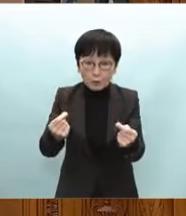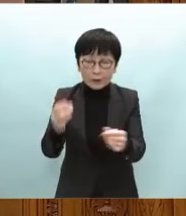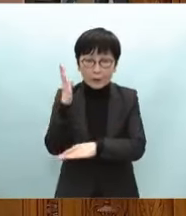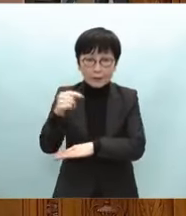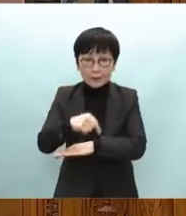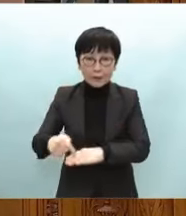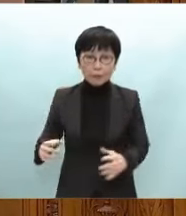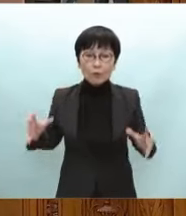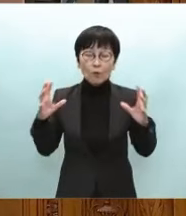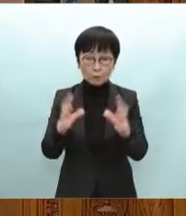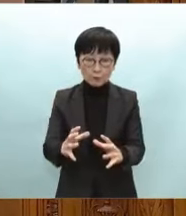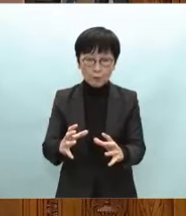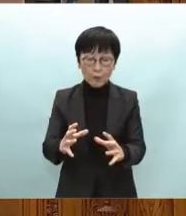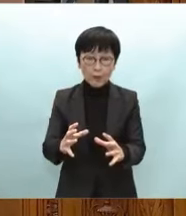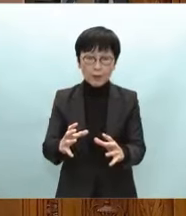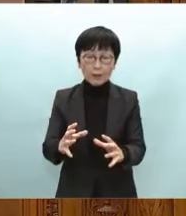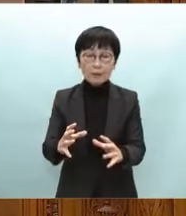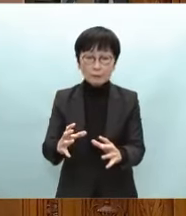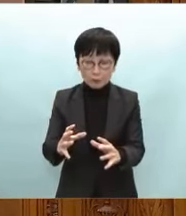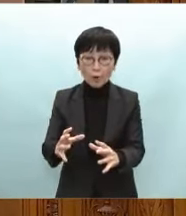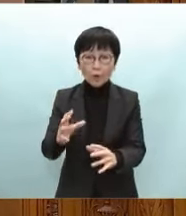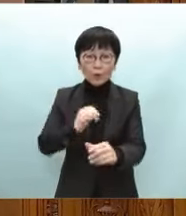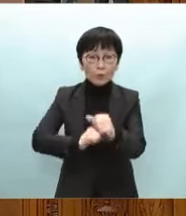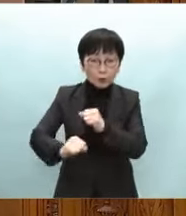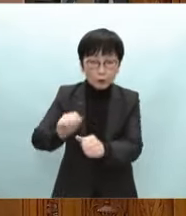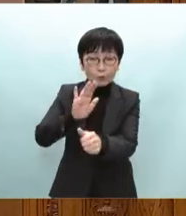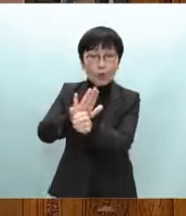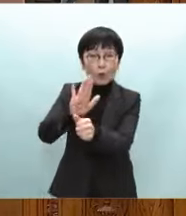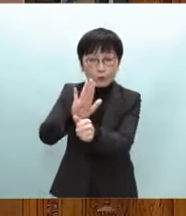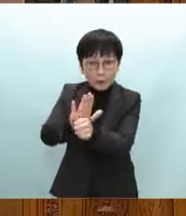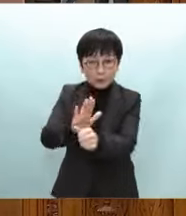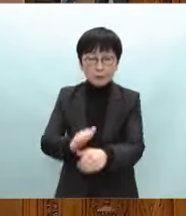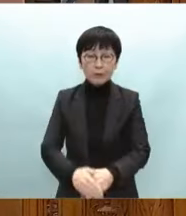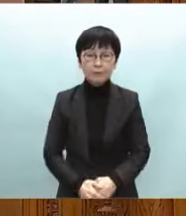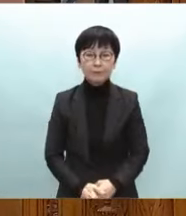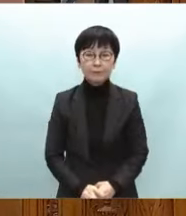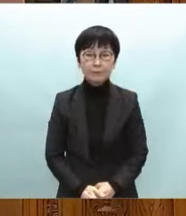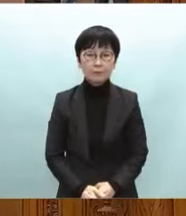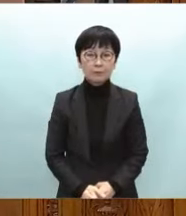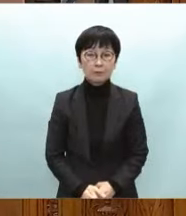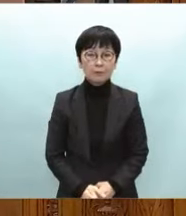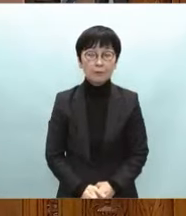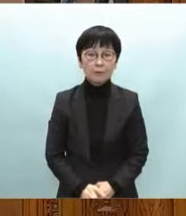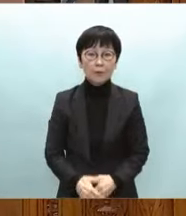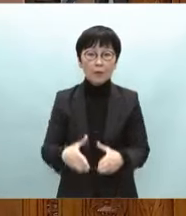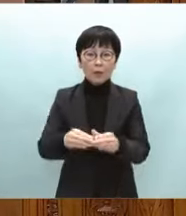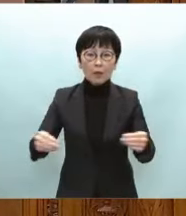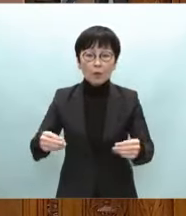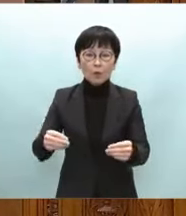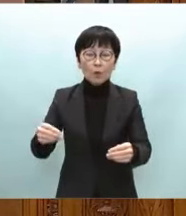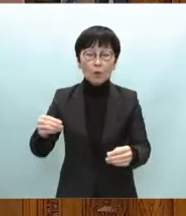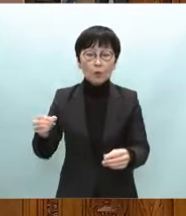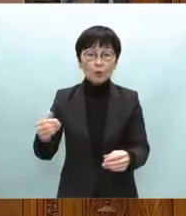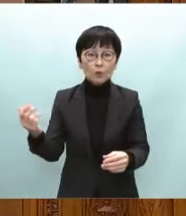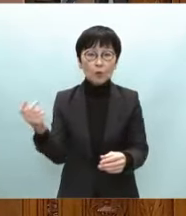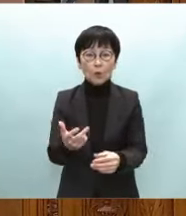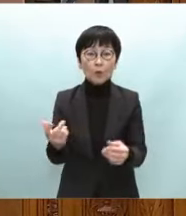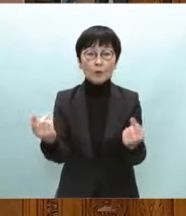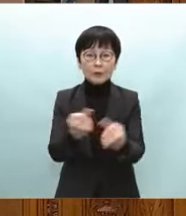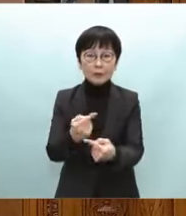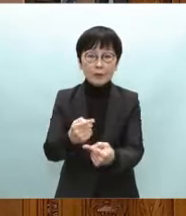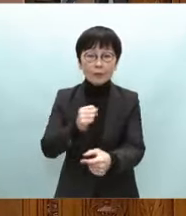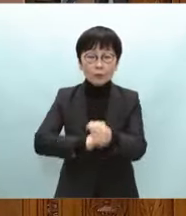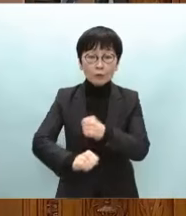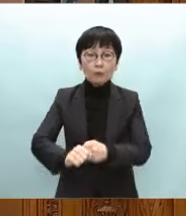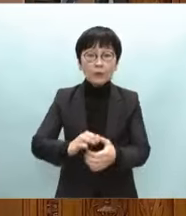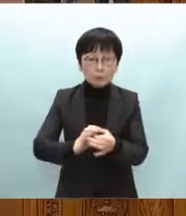野党の地方創生の取り組みを支援してまいります国土強靭化の取り組みについてお尋ねが